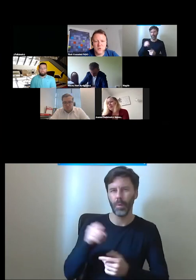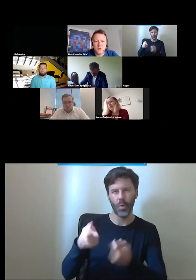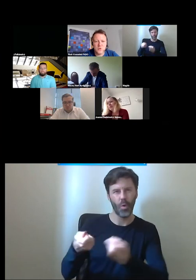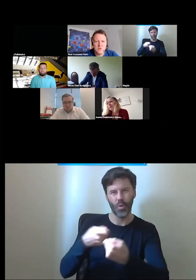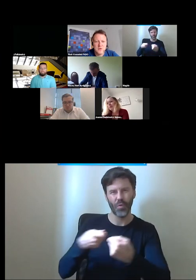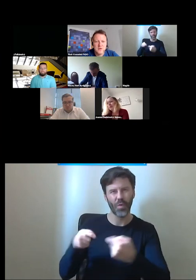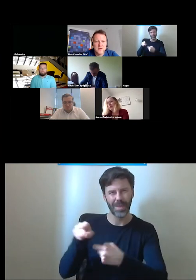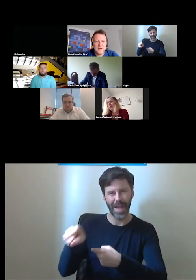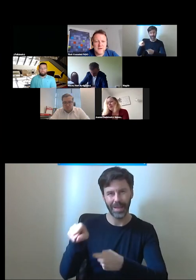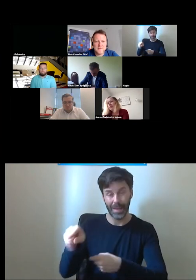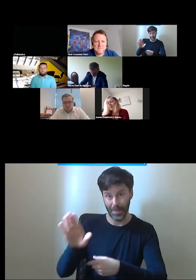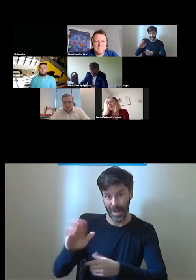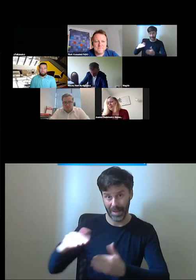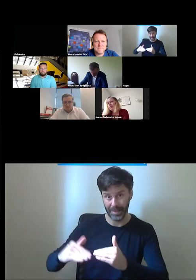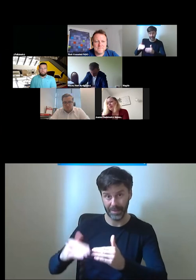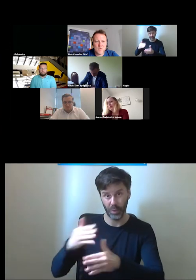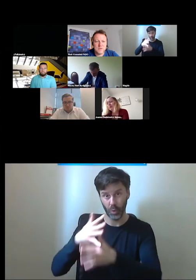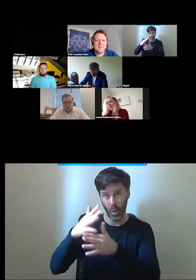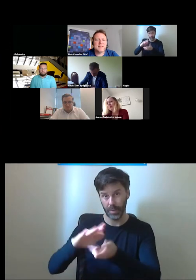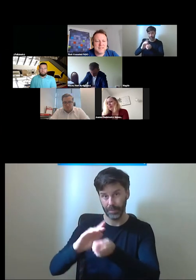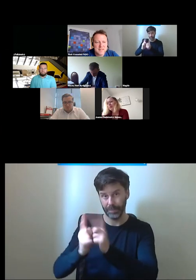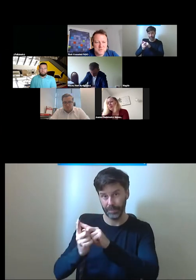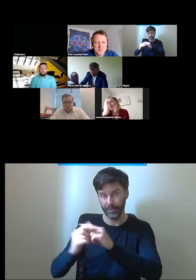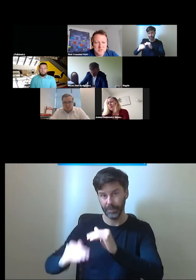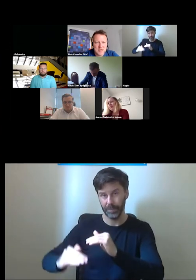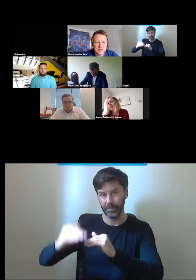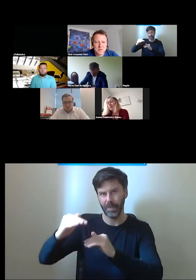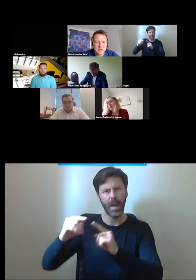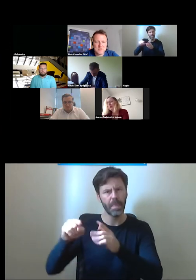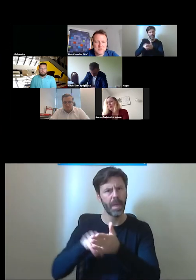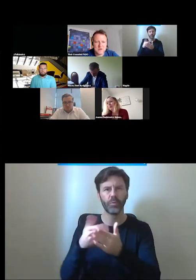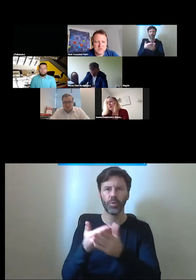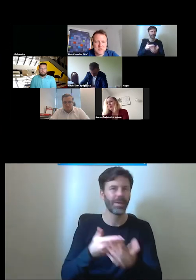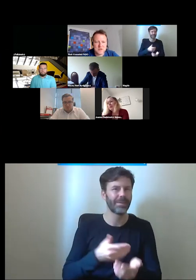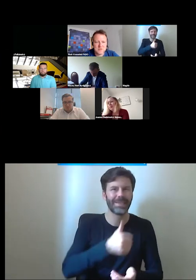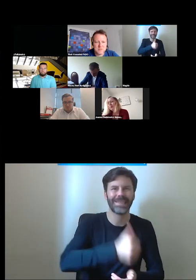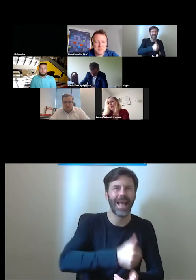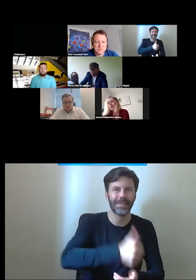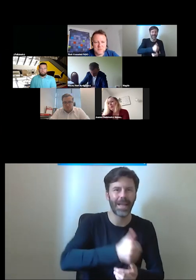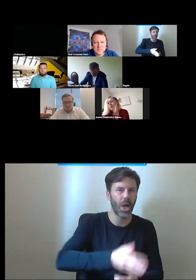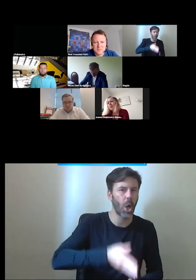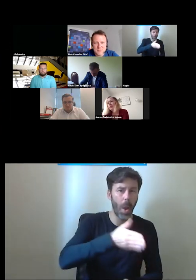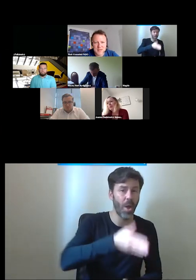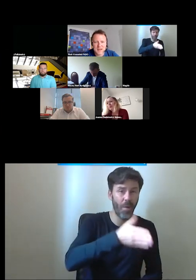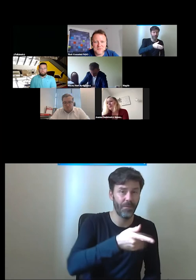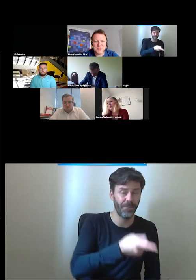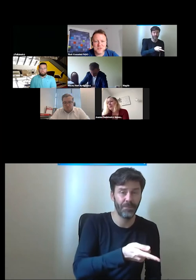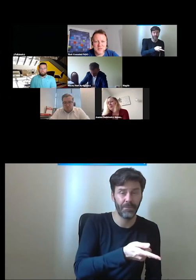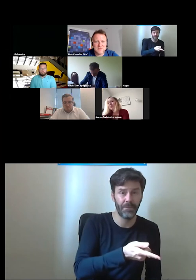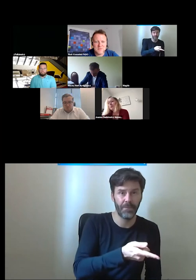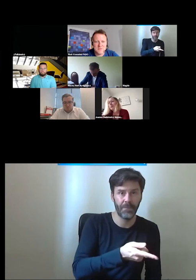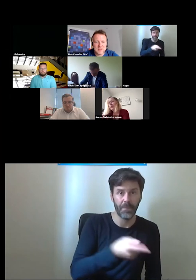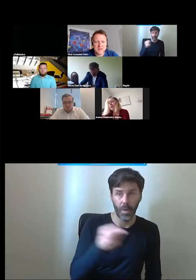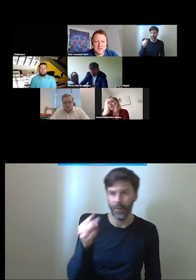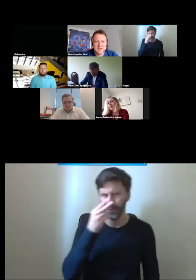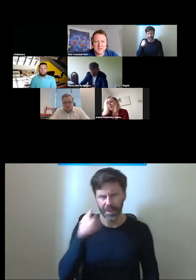ruchu na stacji na przykład tak bo to chodzi jakoś tak jak widzieliśmy